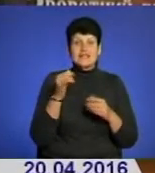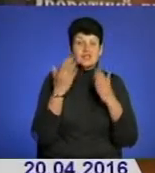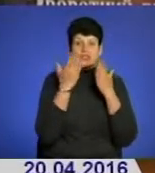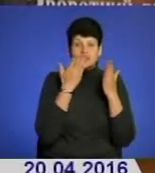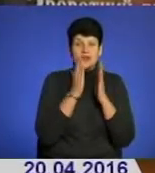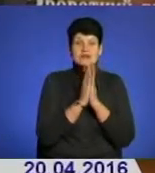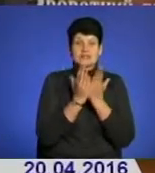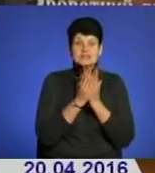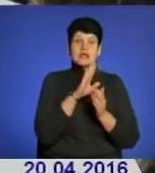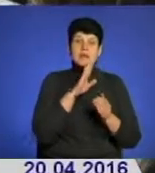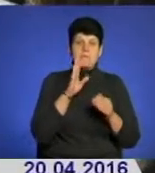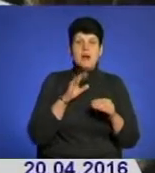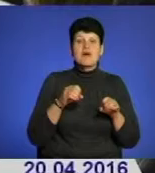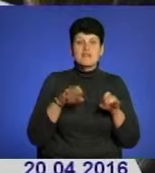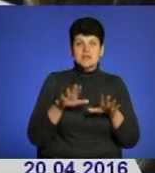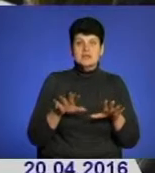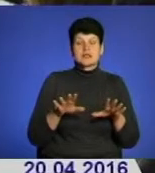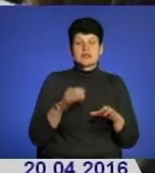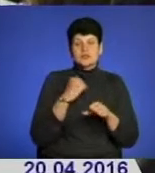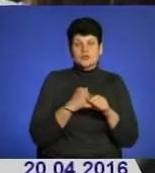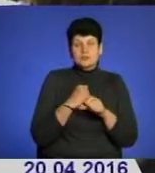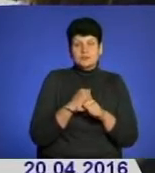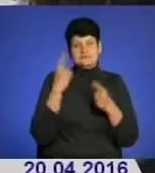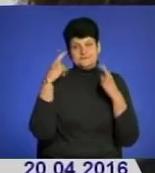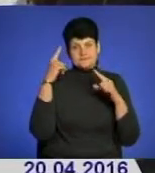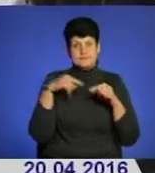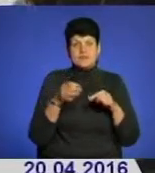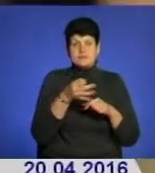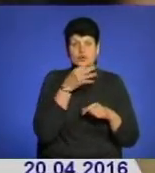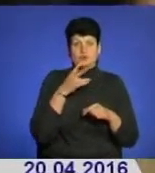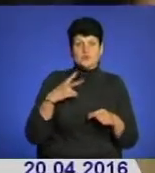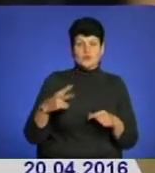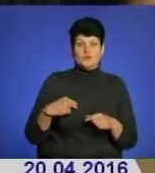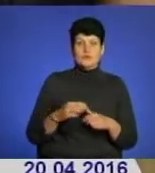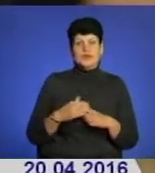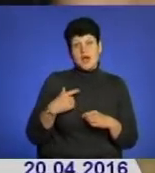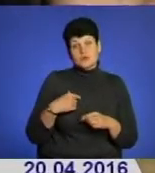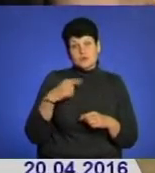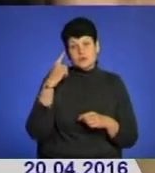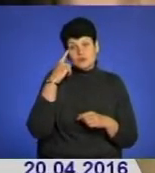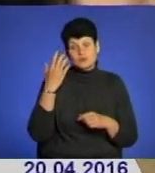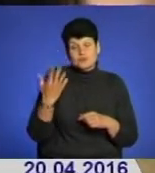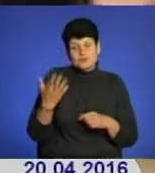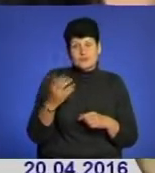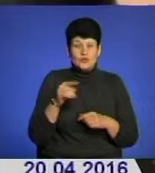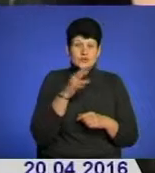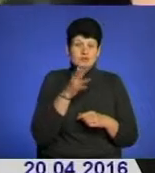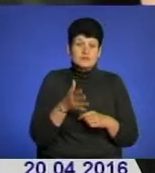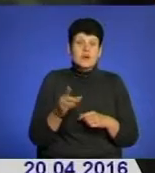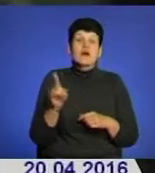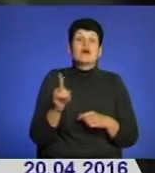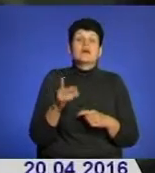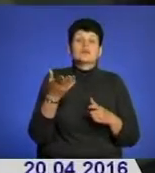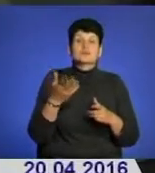Майер. От мама і вирішила створити твір, який безподобався доньці. А я собі так подумала з ухвалу в той час. Думаю, а